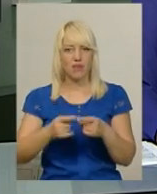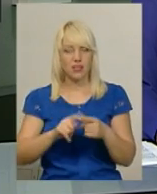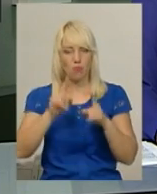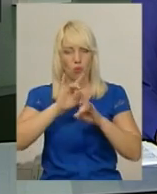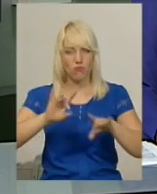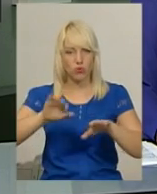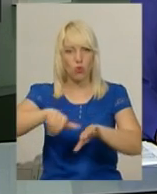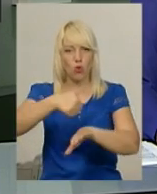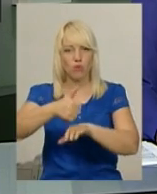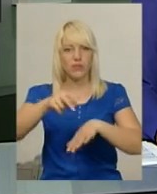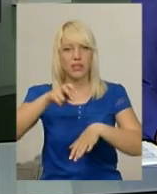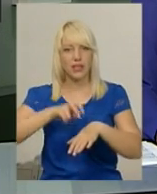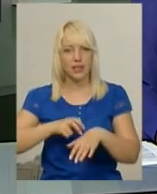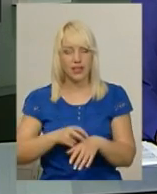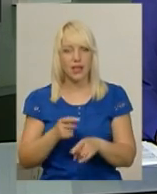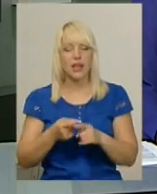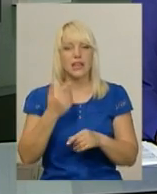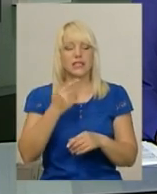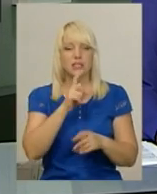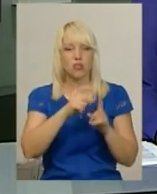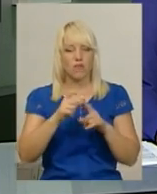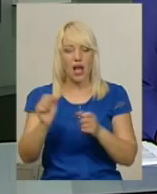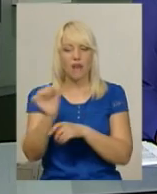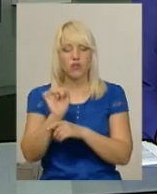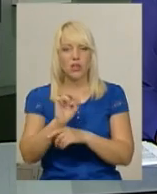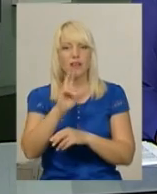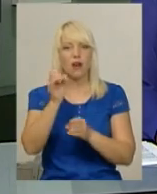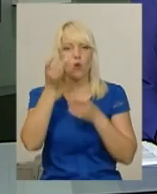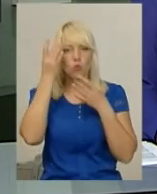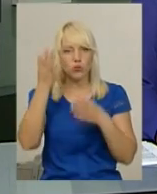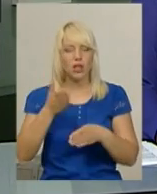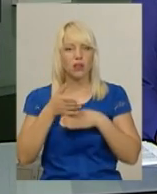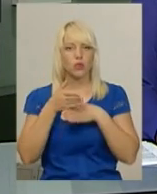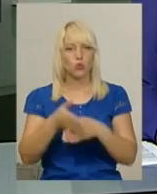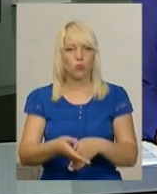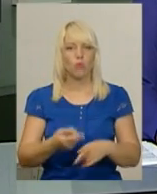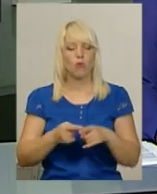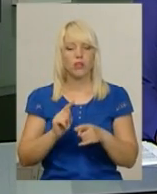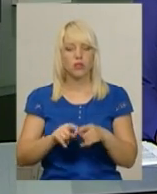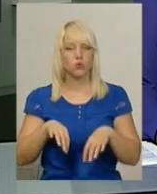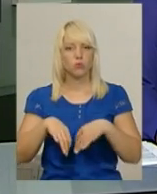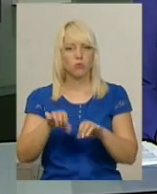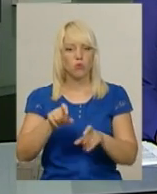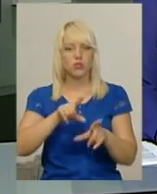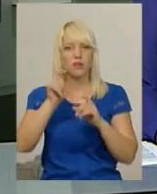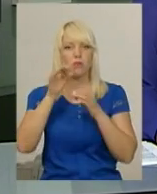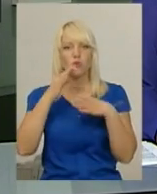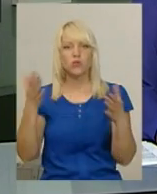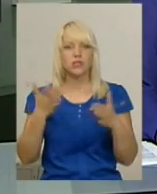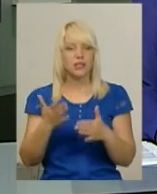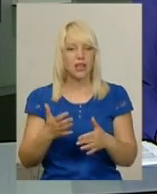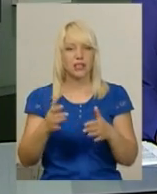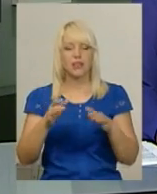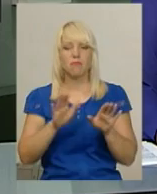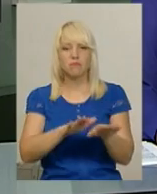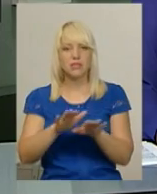лікар Ярослав Столяр. За його словами, автівка надійшла як гуманітарна допомога. На цьому транспорті можна виїхати у будь-який населений пункт